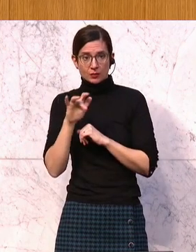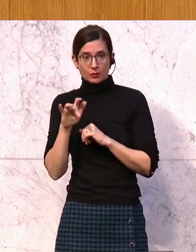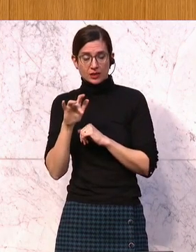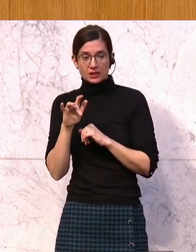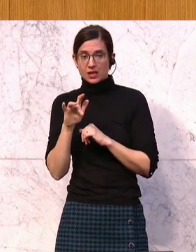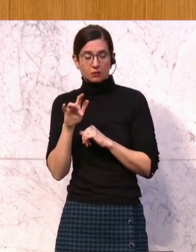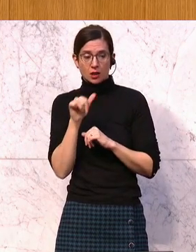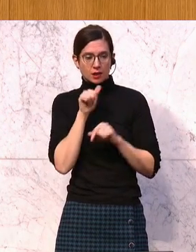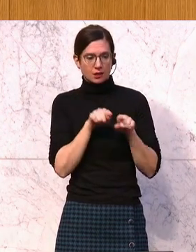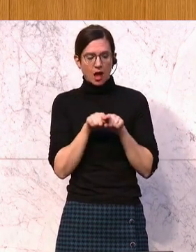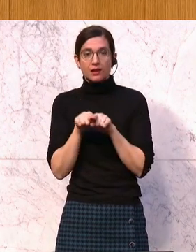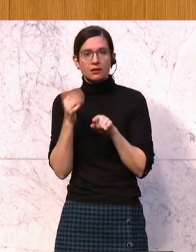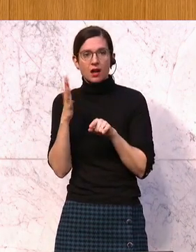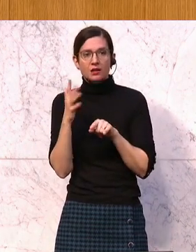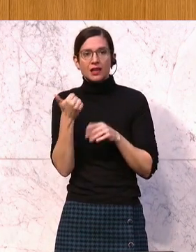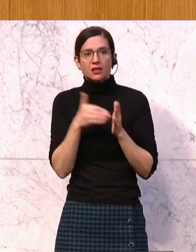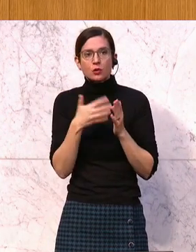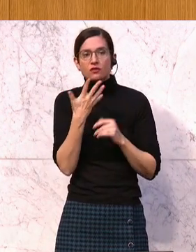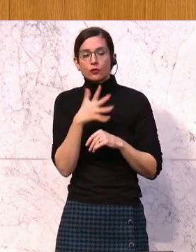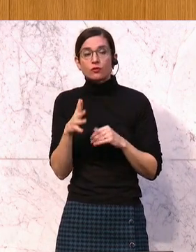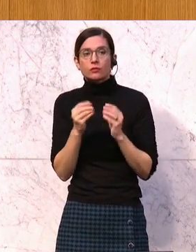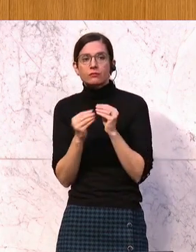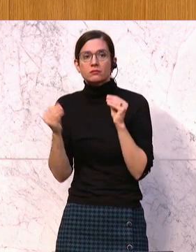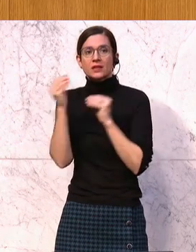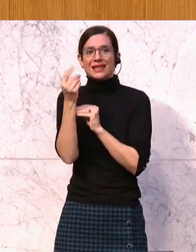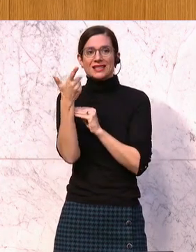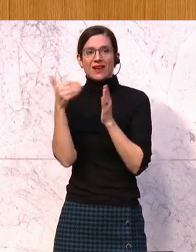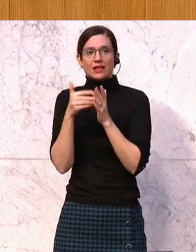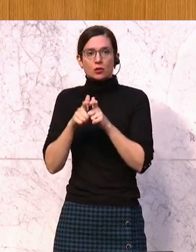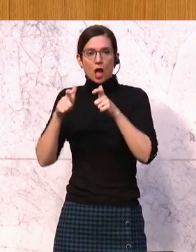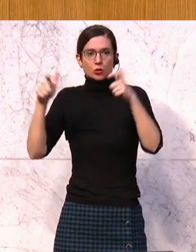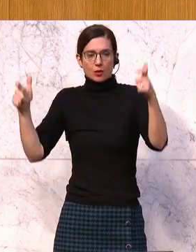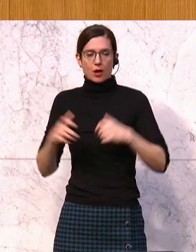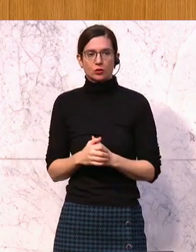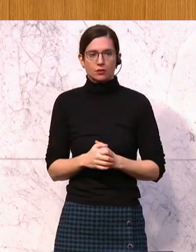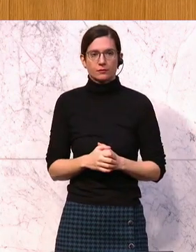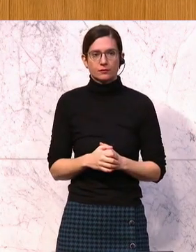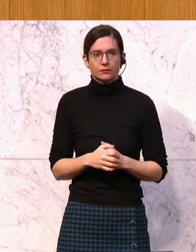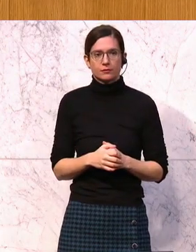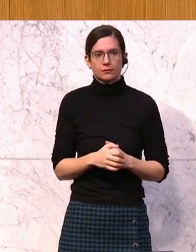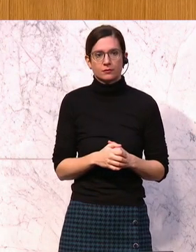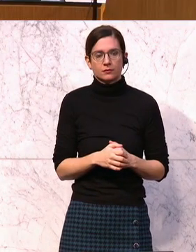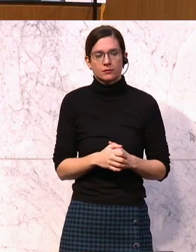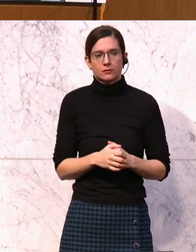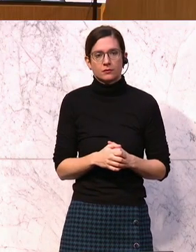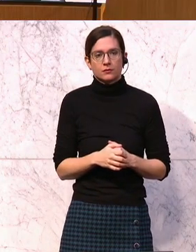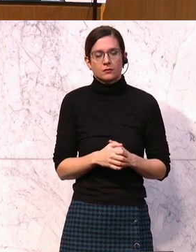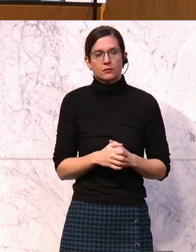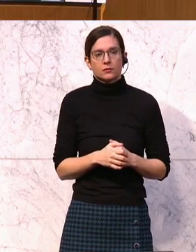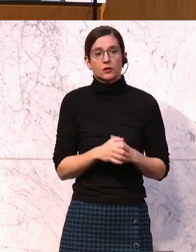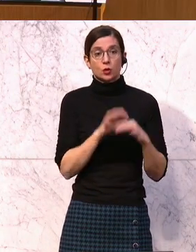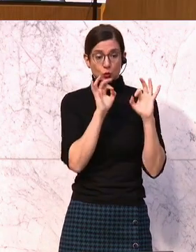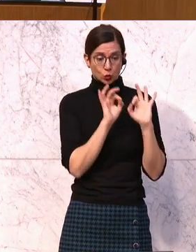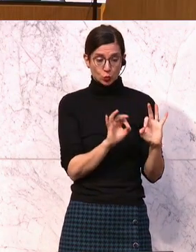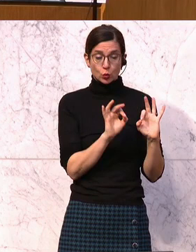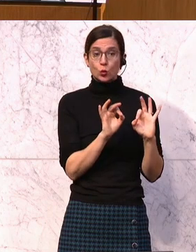geblieben ist, sondern von 1.500 auf 2.000 sukzessive ausgebaut wird. Und es ist gut,